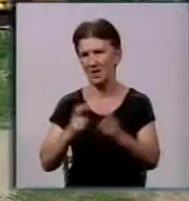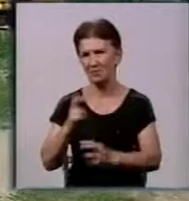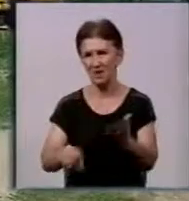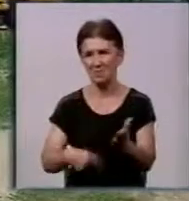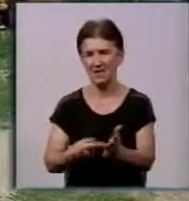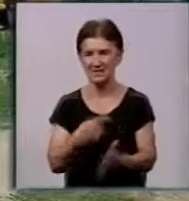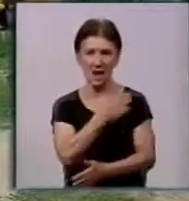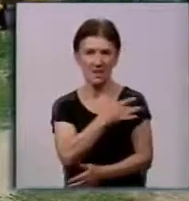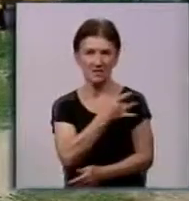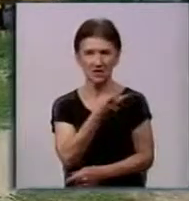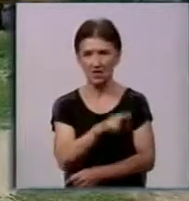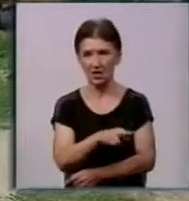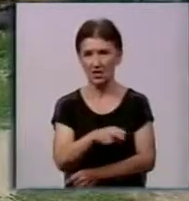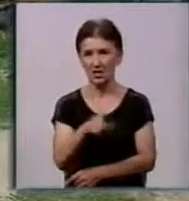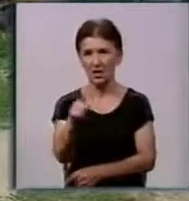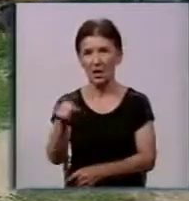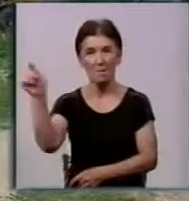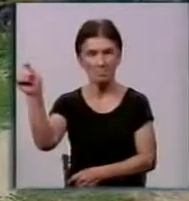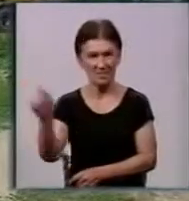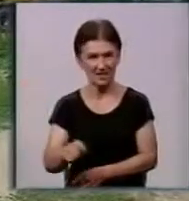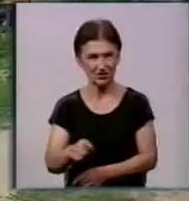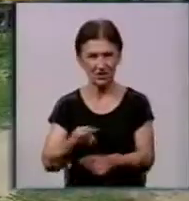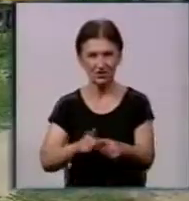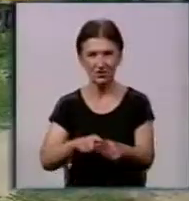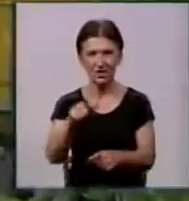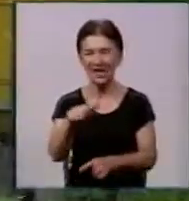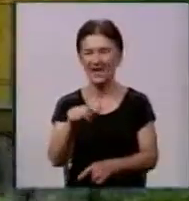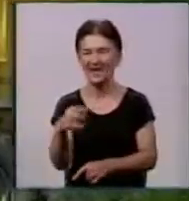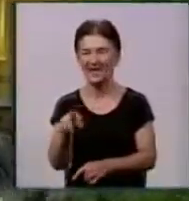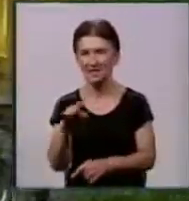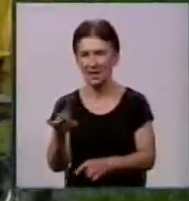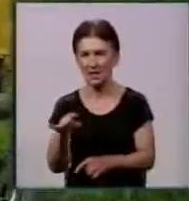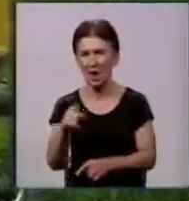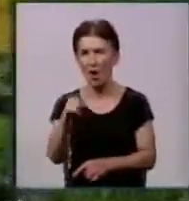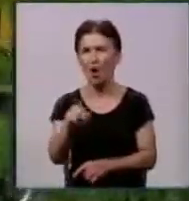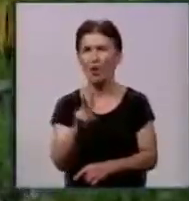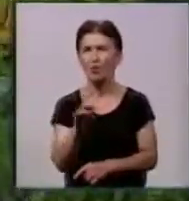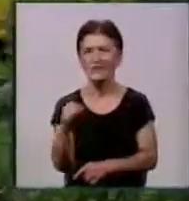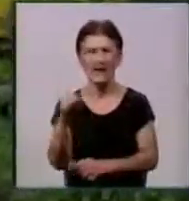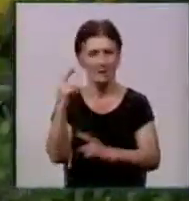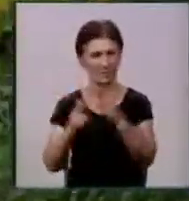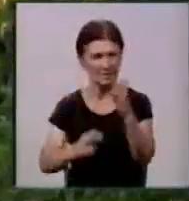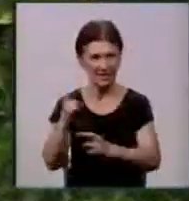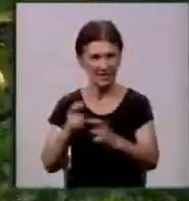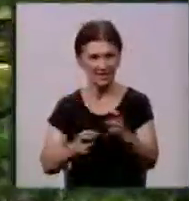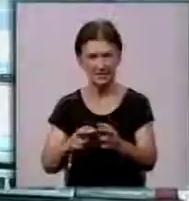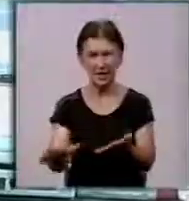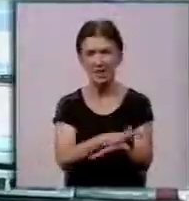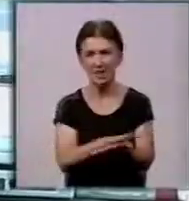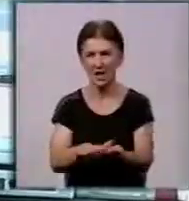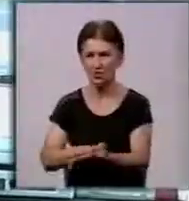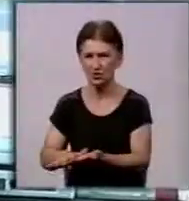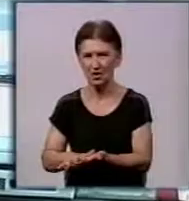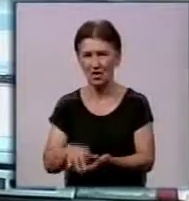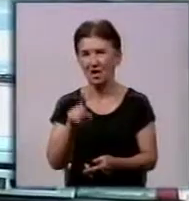На момент зйомки сюжету на пустир приїжджає ось цей грейдер. З'ясовуємо, він належить комунальному підприємству «Благоустрій». Водій Сергій